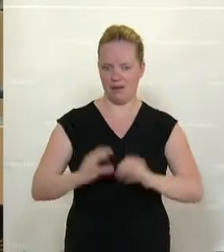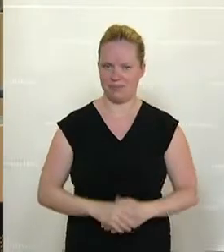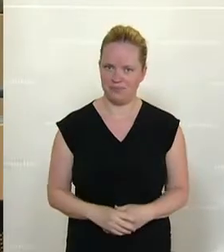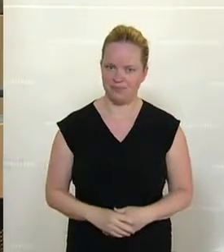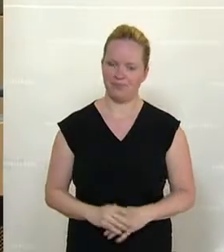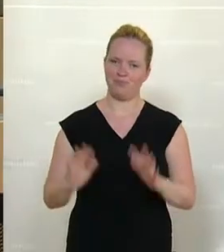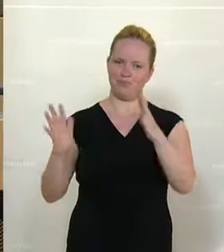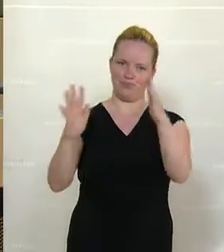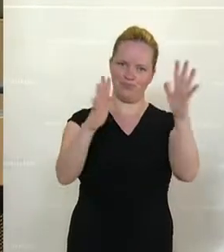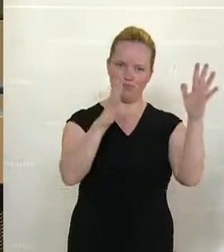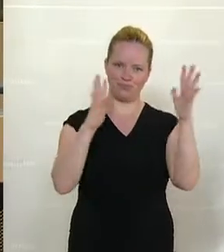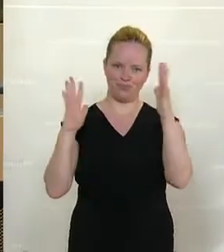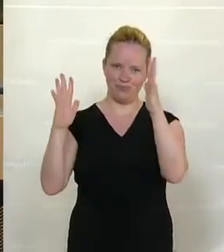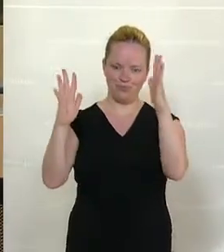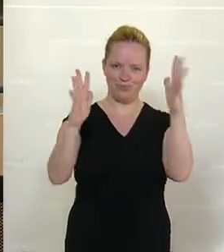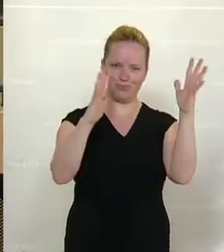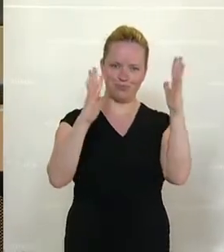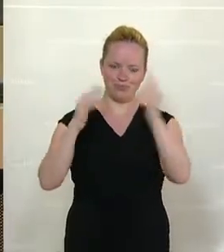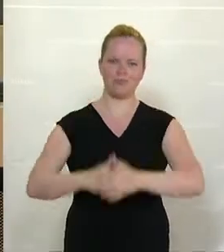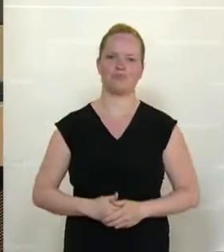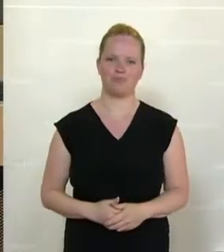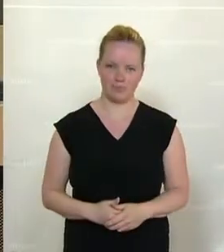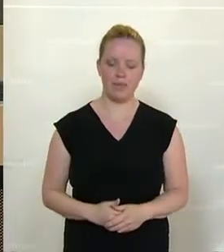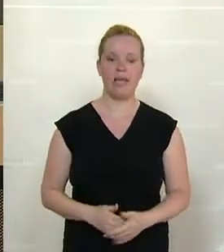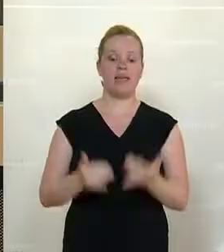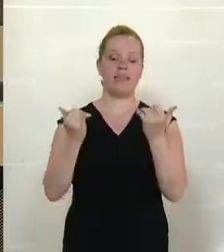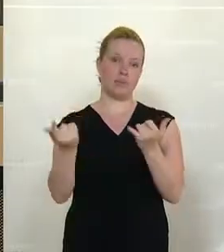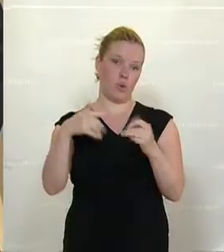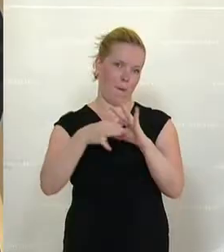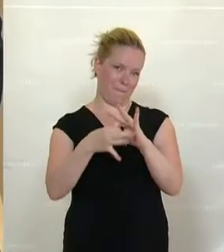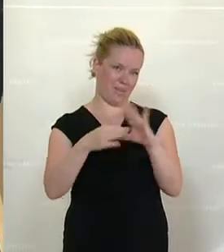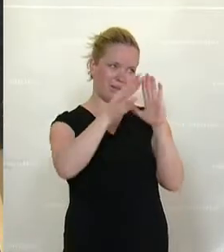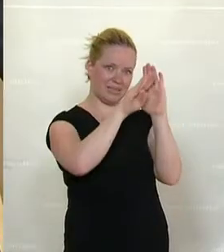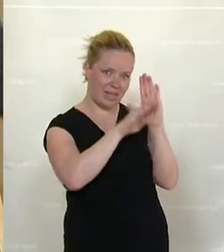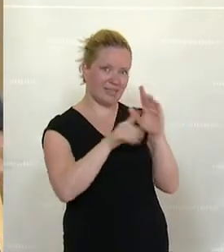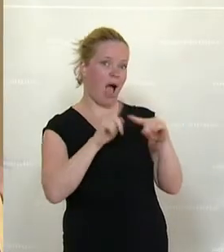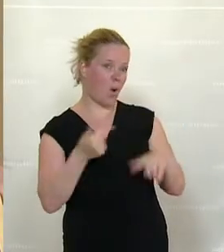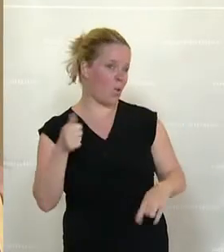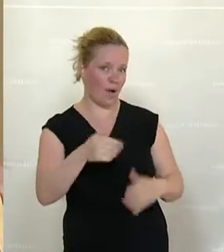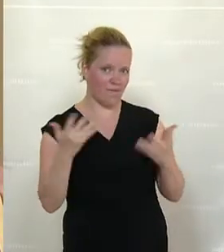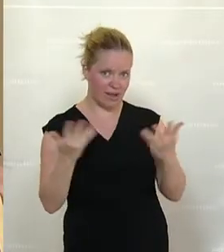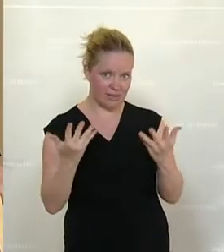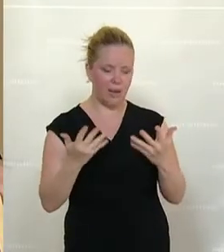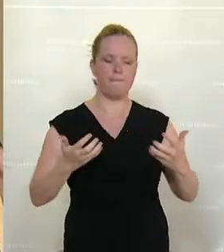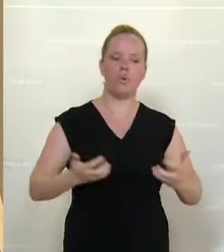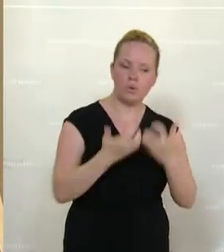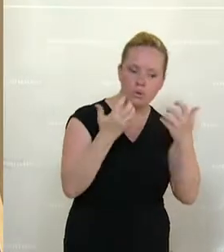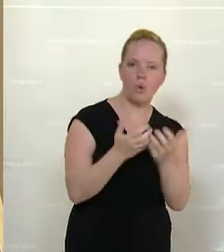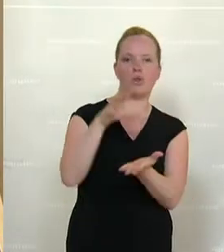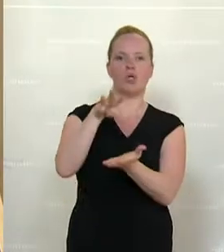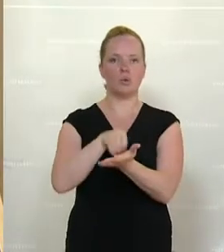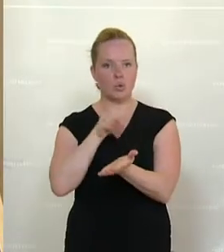Nun kommt es bei diesem Gesetz auch dazu, dass die Produktion und Nutzung im